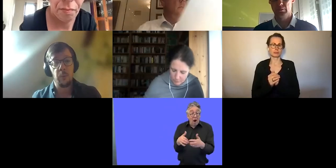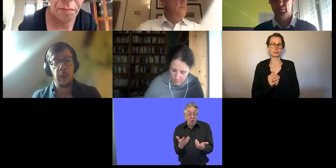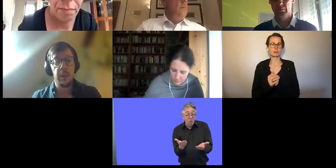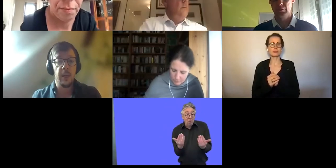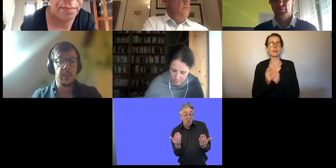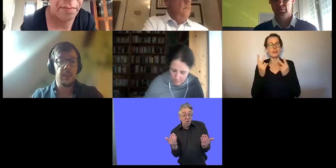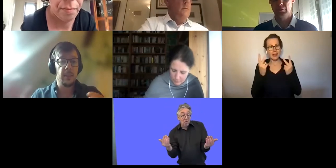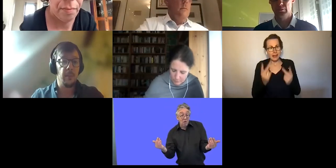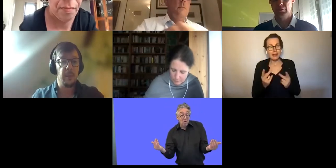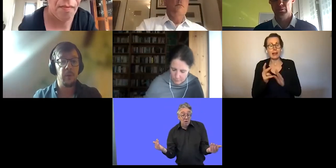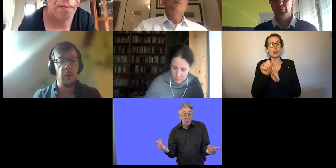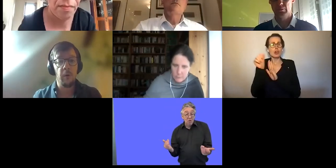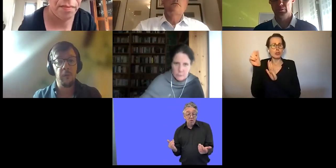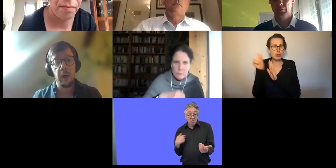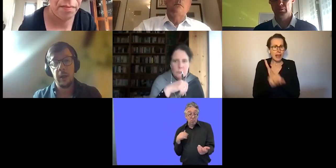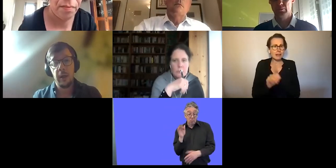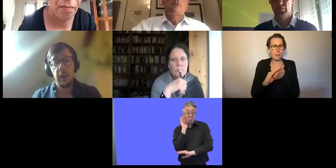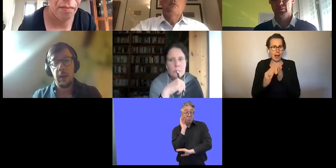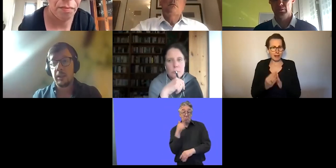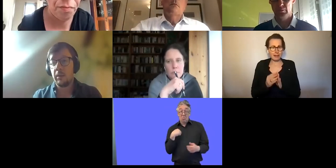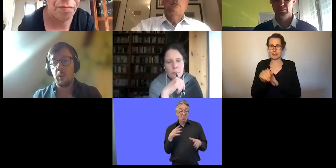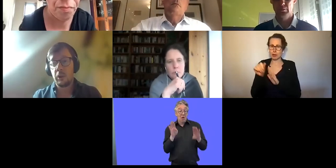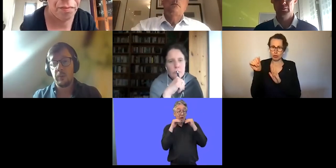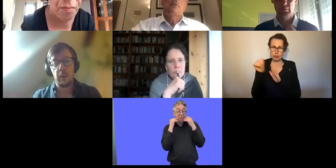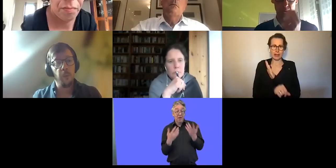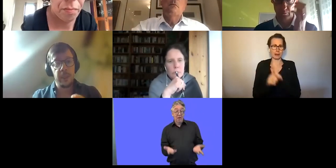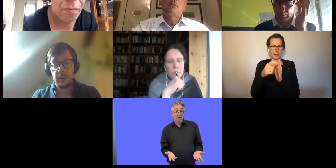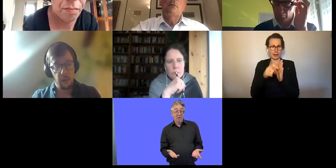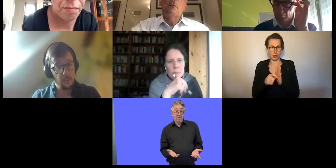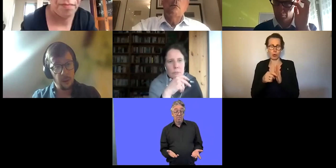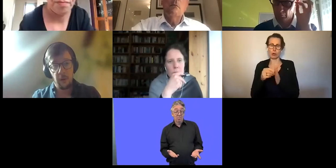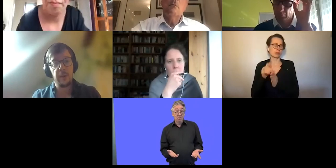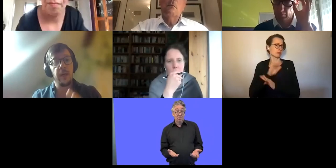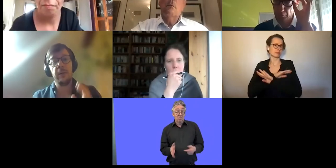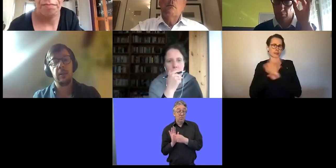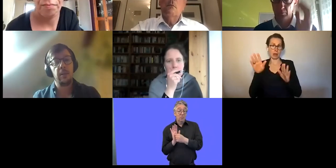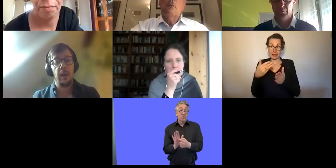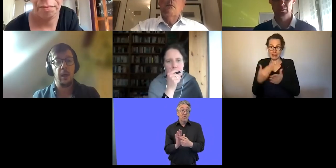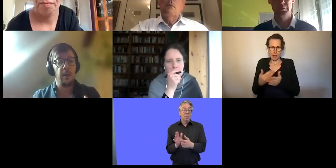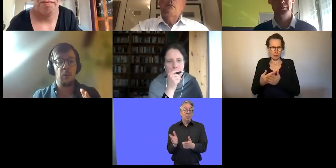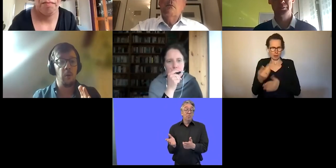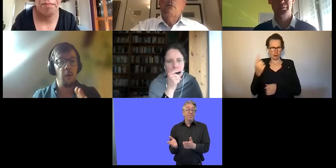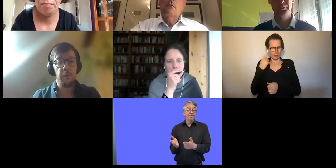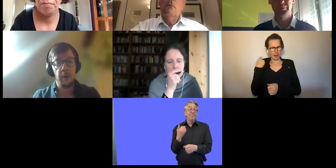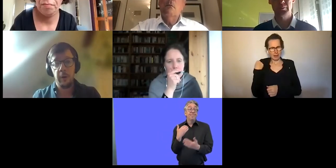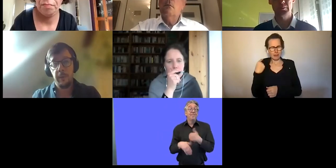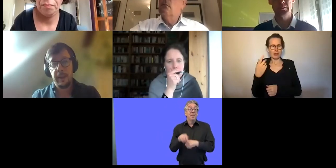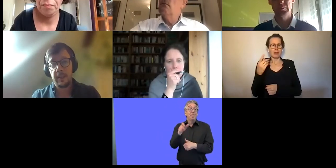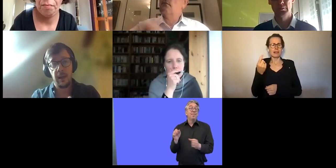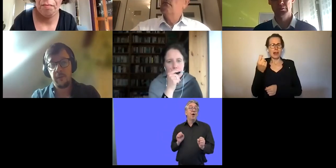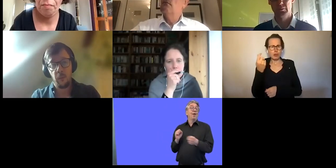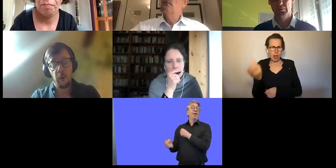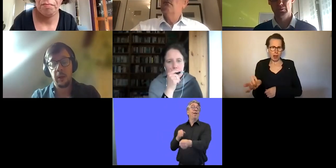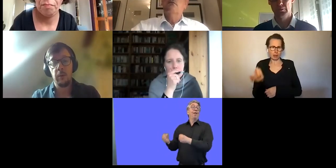dass gewisse schlechte Praktiken aufhören. Und indem wir immer wieder hören, dass geschützte Werkstätten nicht